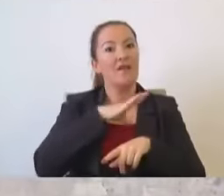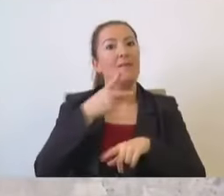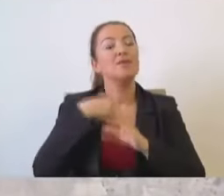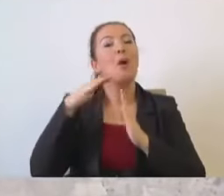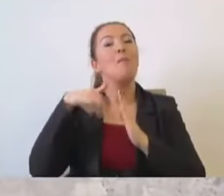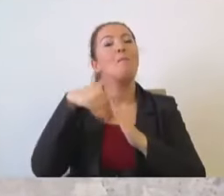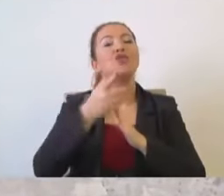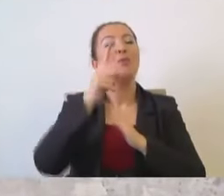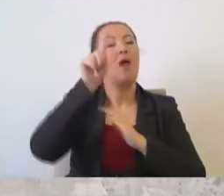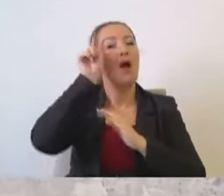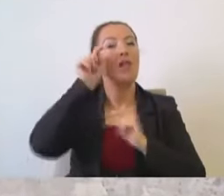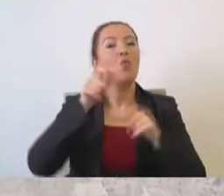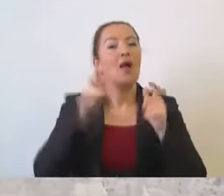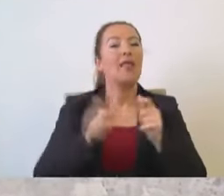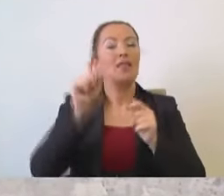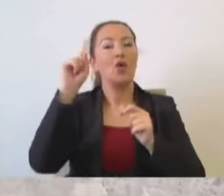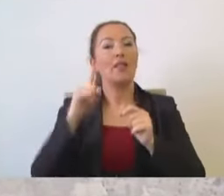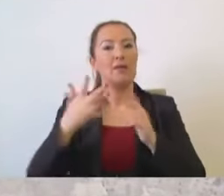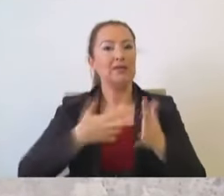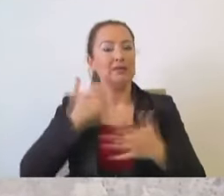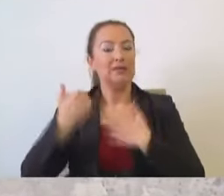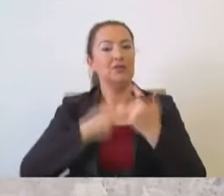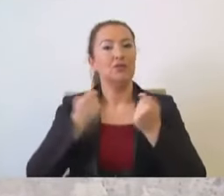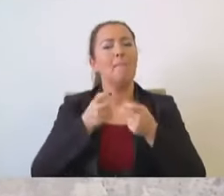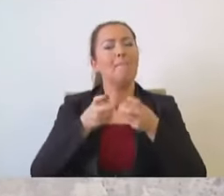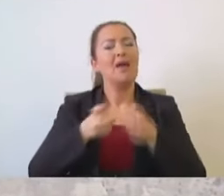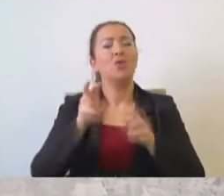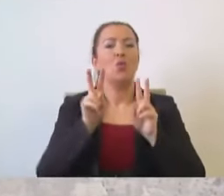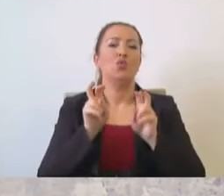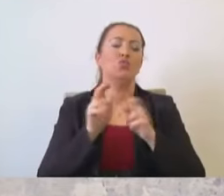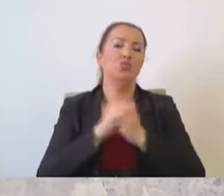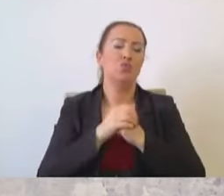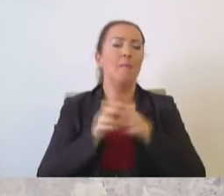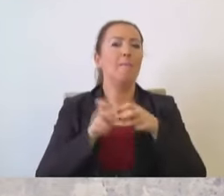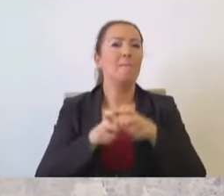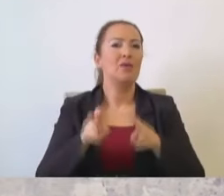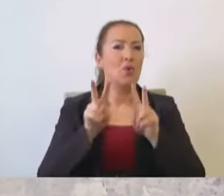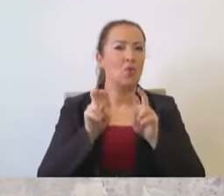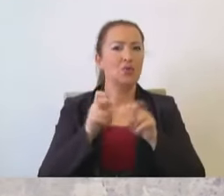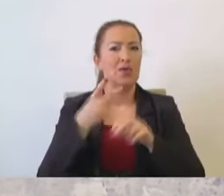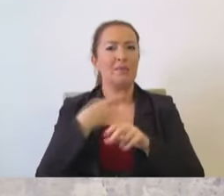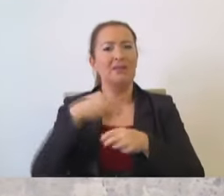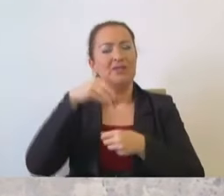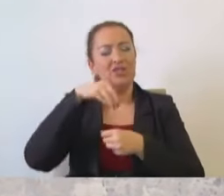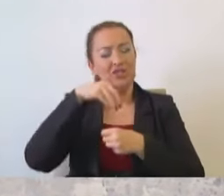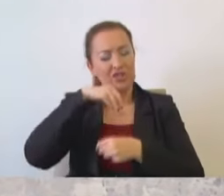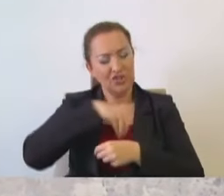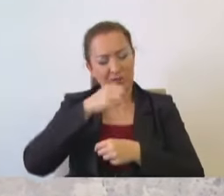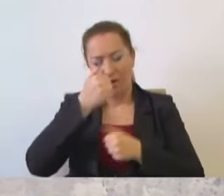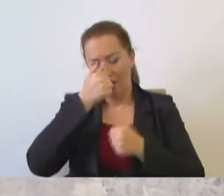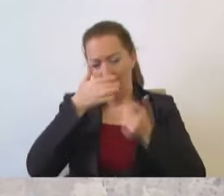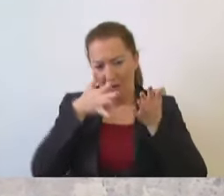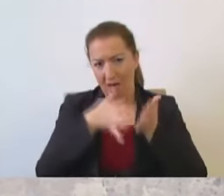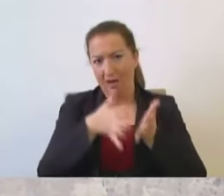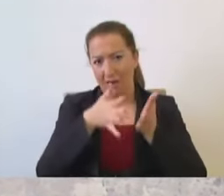Biz başka bir akılla bu kenti yönetmeye gayret ediyoruz. Metro konusu. Metro konusu benim içimi kanatan